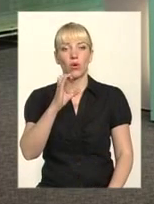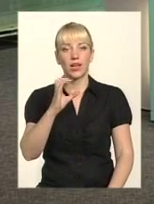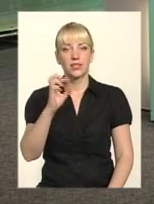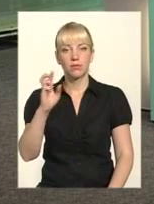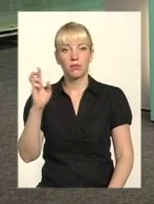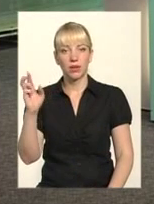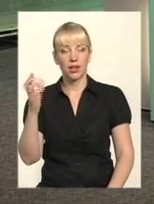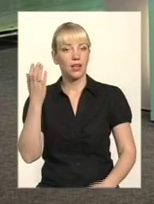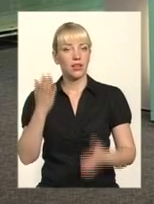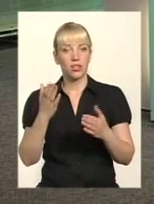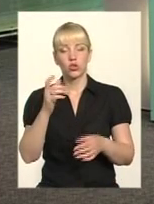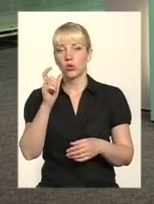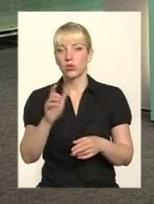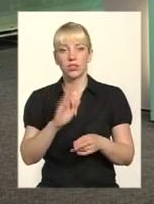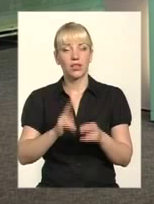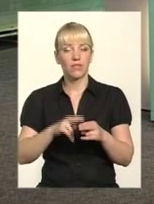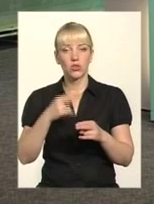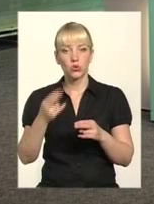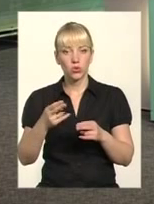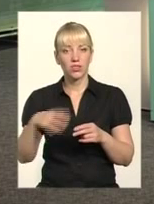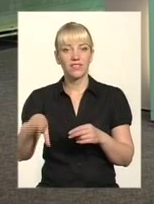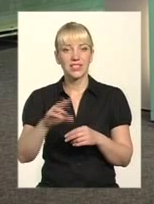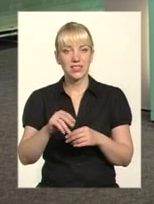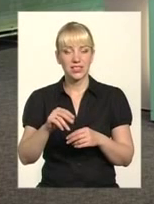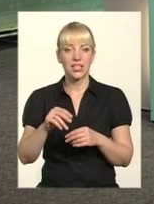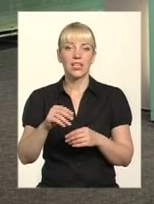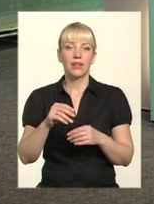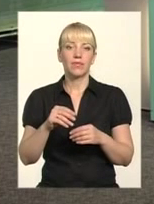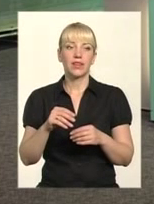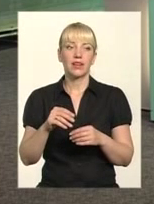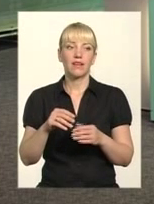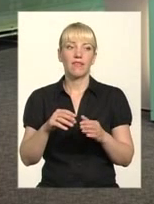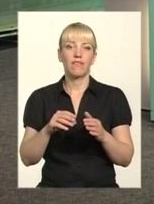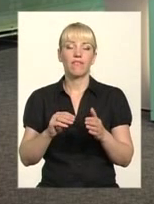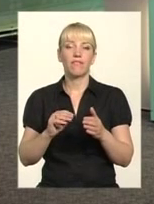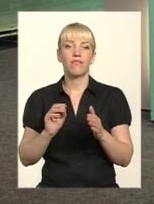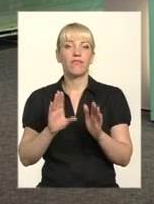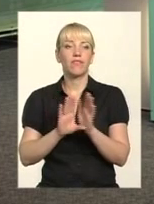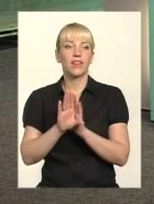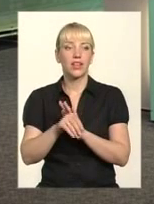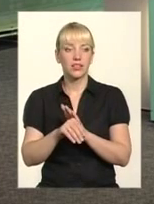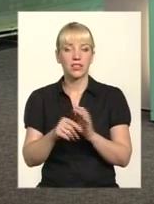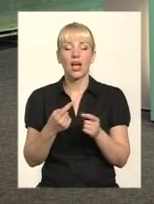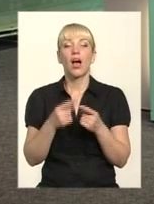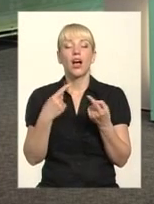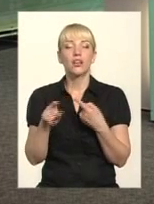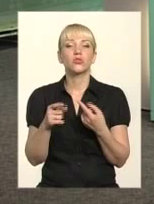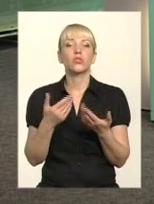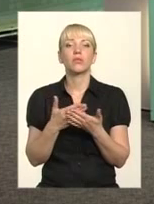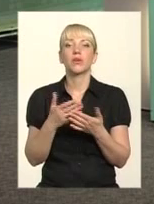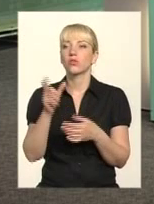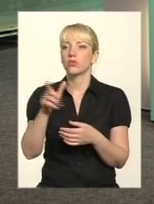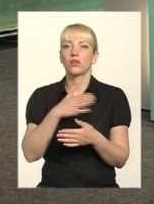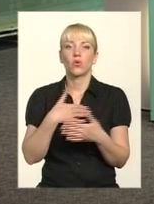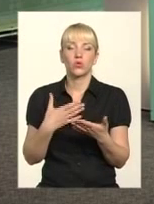поки людина не відшкодує всі ті внески, вони не... Своєрідний шантаж. Ні, а з другої сторони, як вплинути? От не хоче платити, а